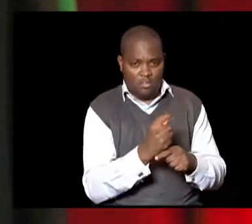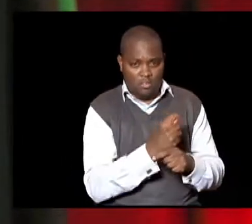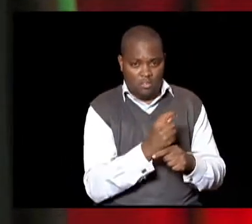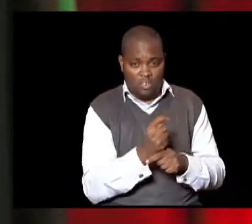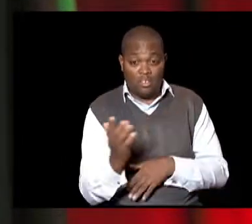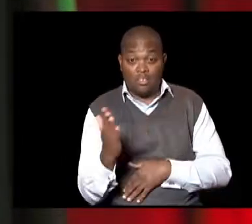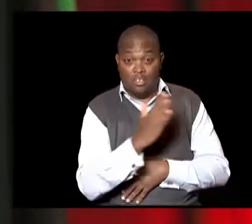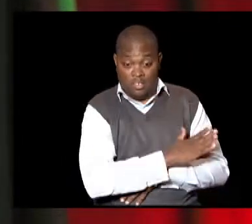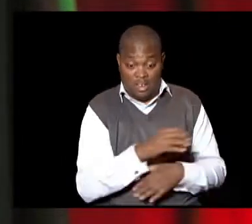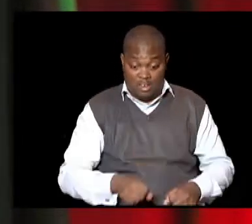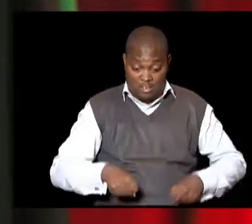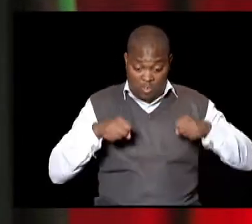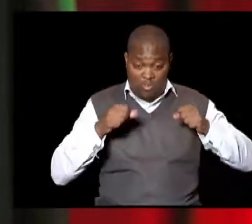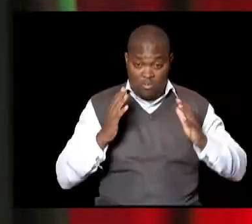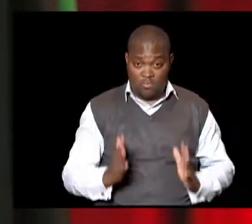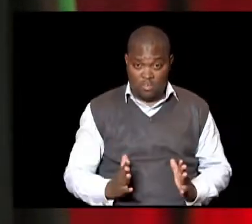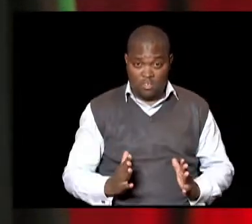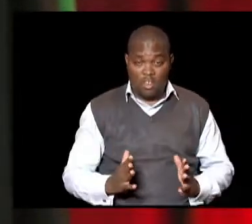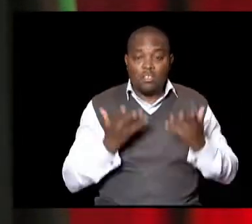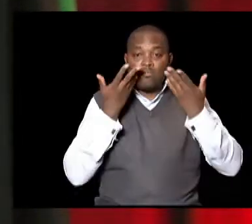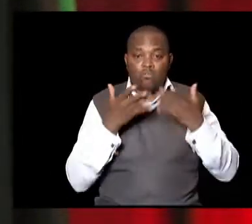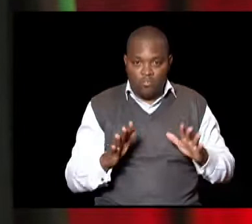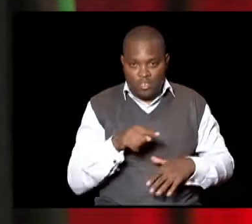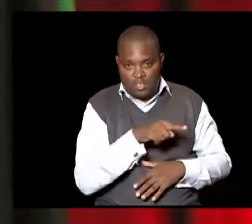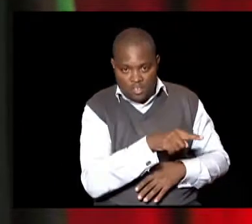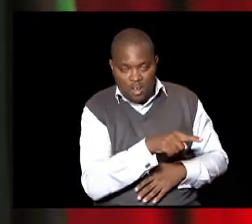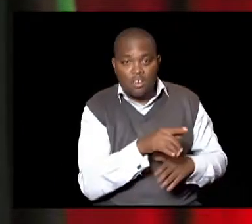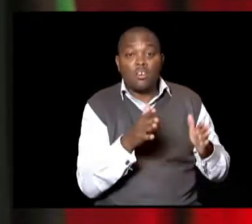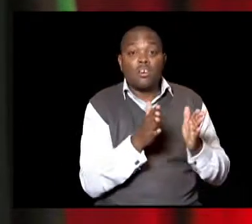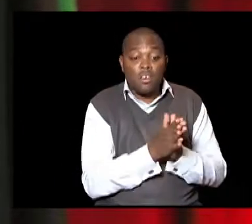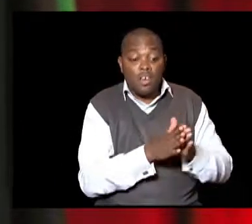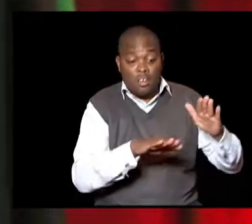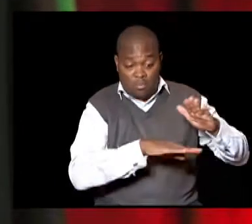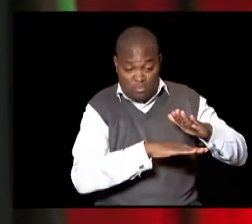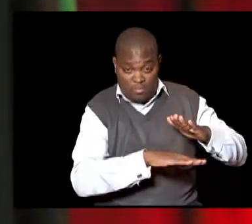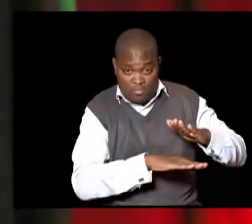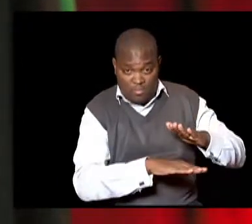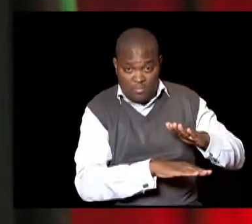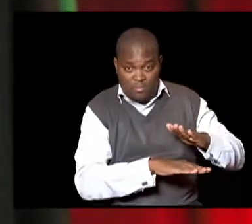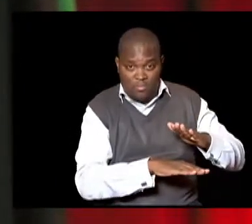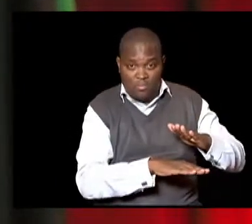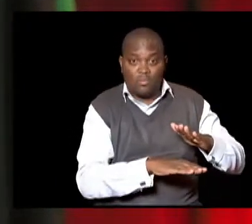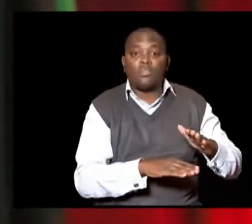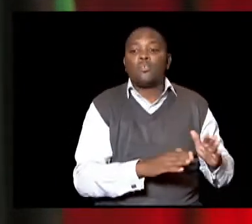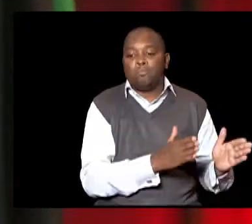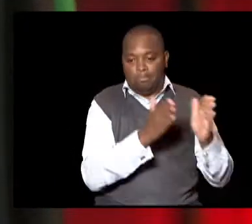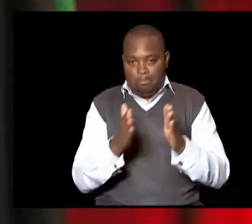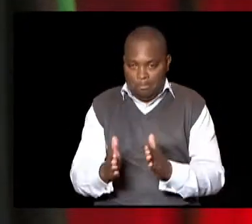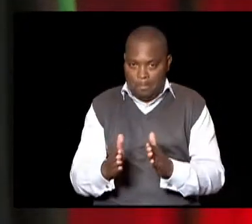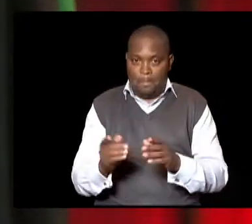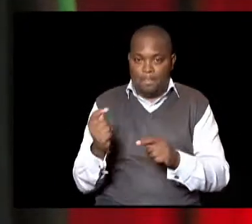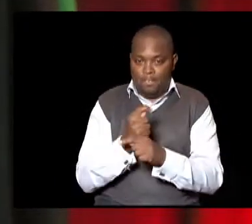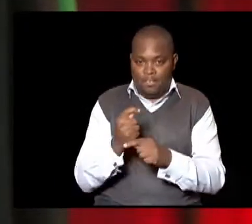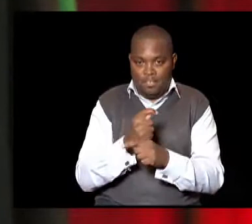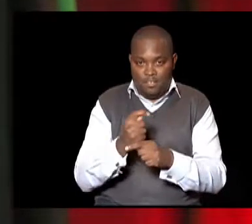kupunza Watu wengine Tunaita sets Sets ni kusema Electro Support trainers Na Watu ICT Kuna watu